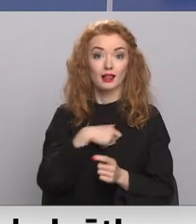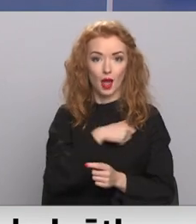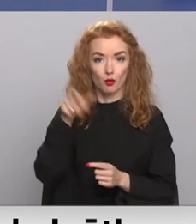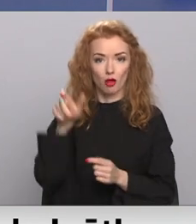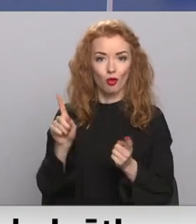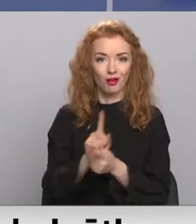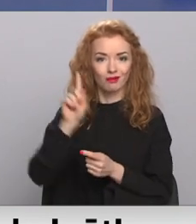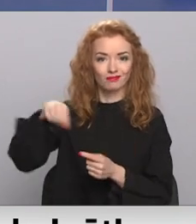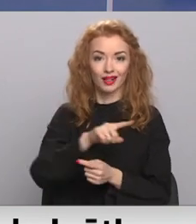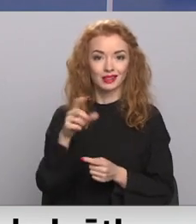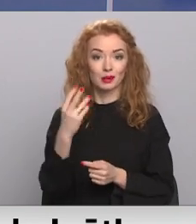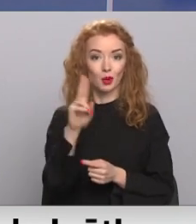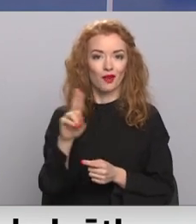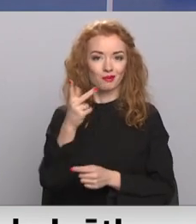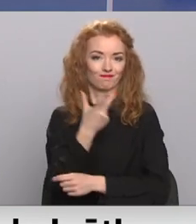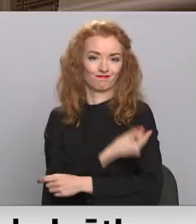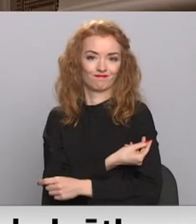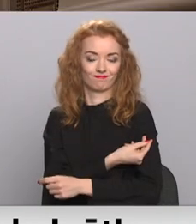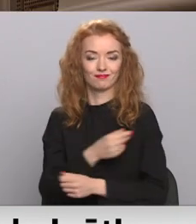arī deputātiem. Turpinamā dar līdzīte.